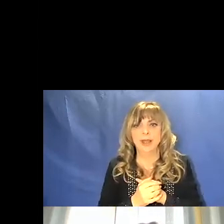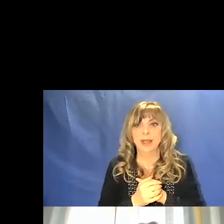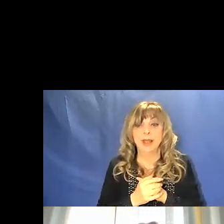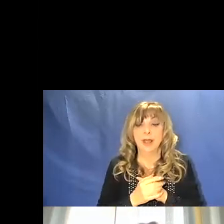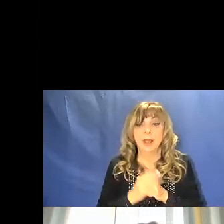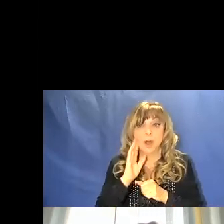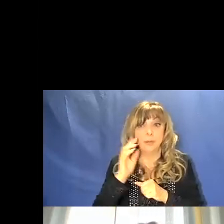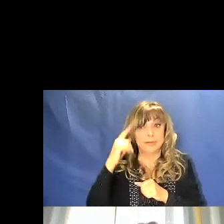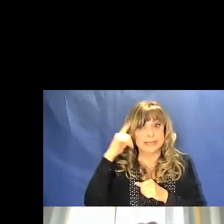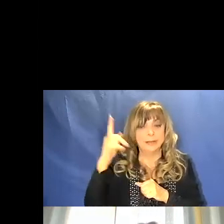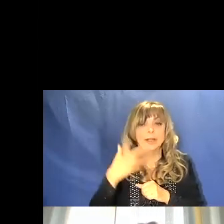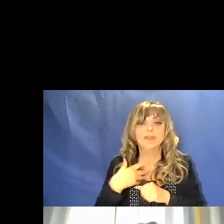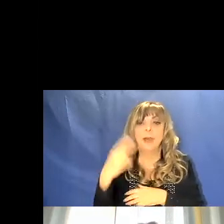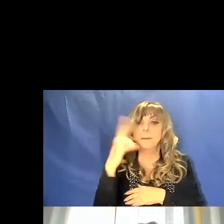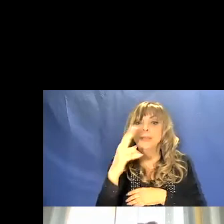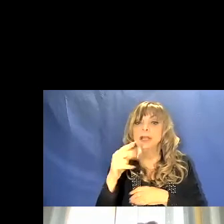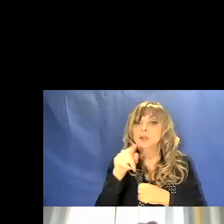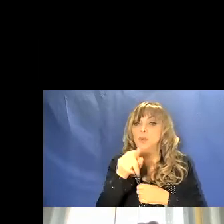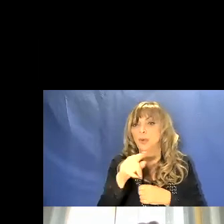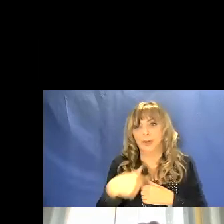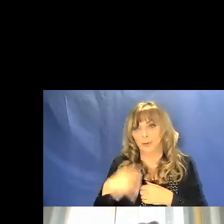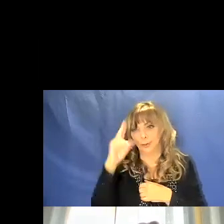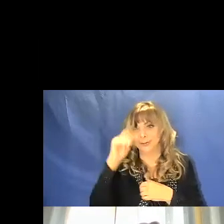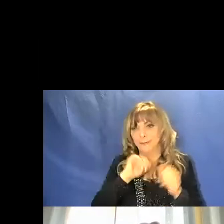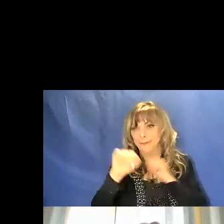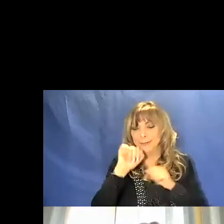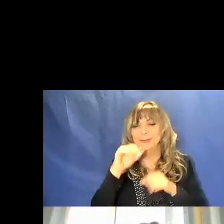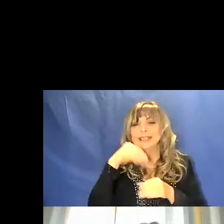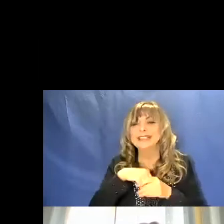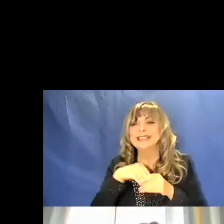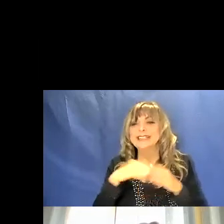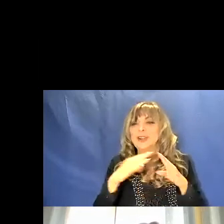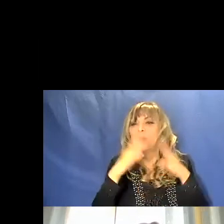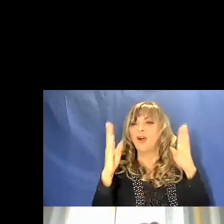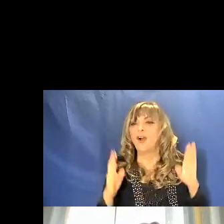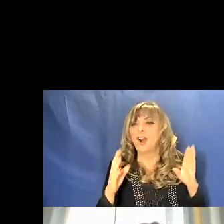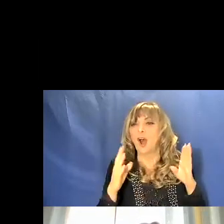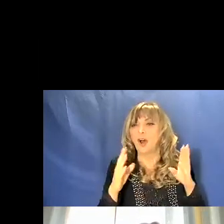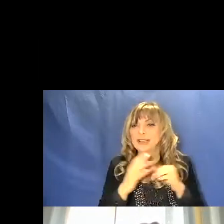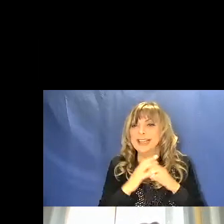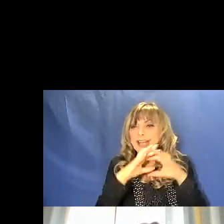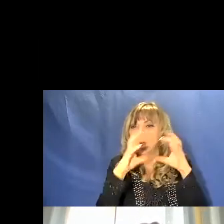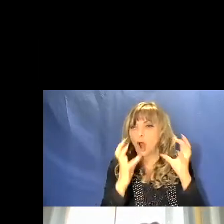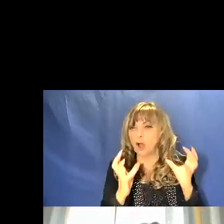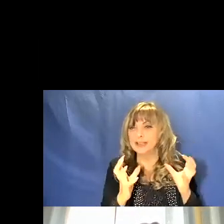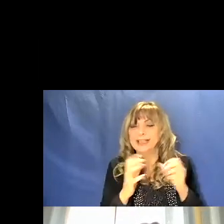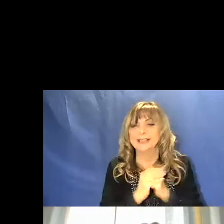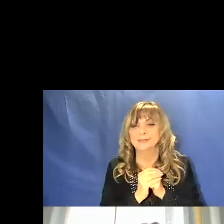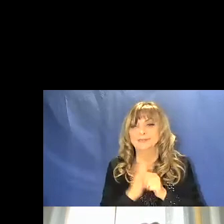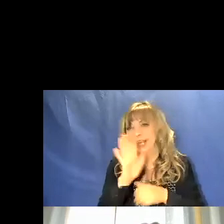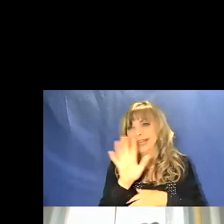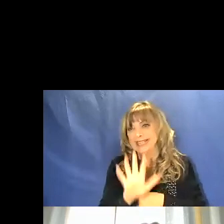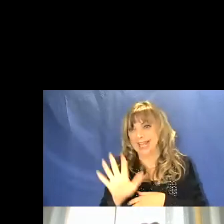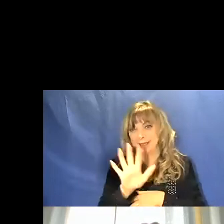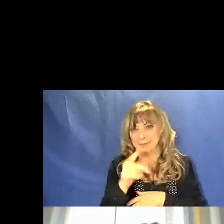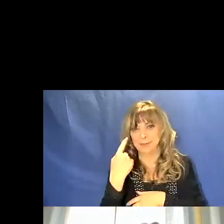devono le pitture che tutti conosciamo all'interno delle grotte e alcuni esempi